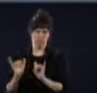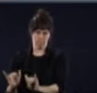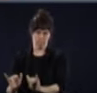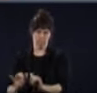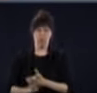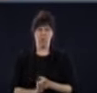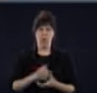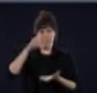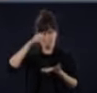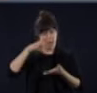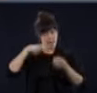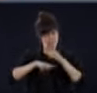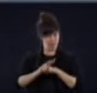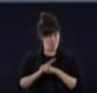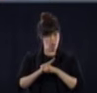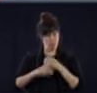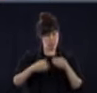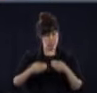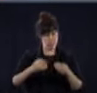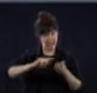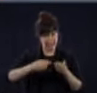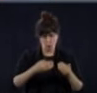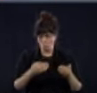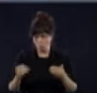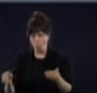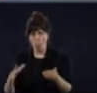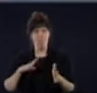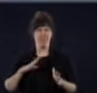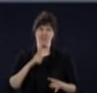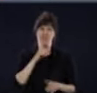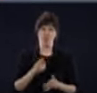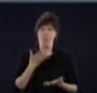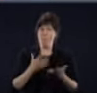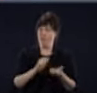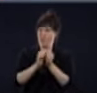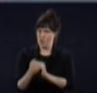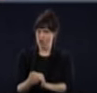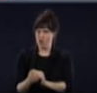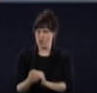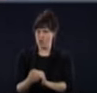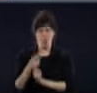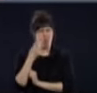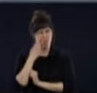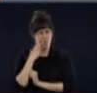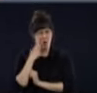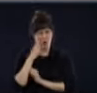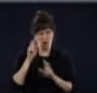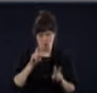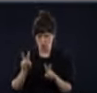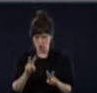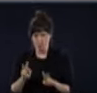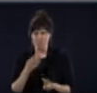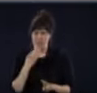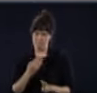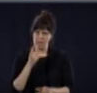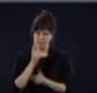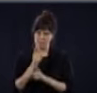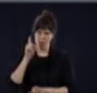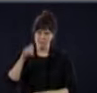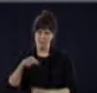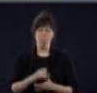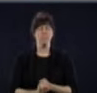prévisions, mais c'est dans la mesure où tout irait bien d'ici la date planifiée. Je vais laisser la parole. C'est clair qu'au-delà de l